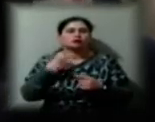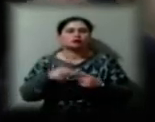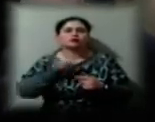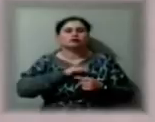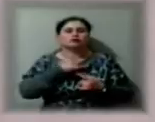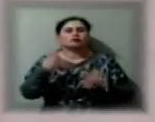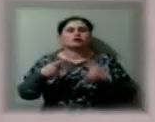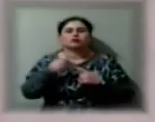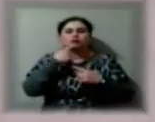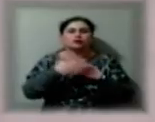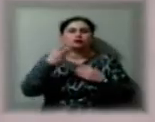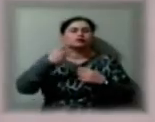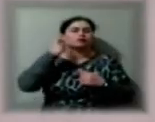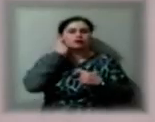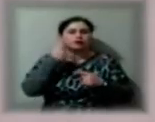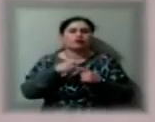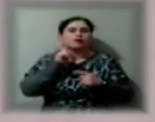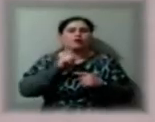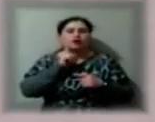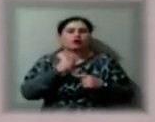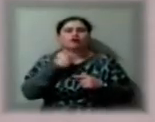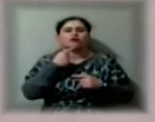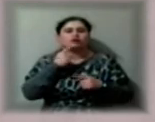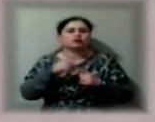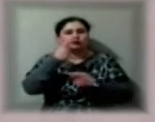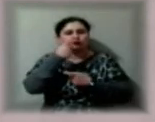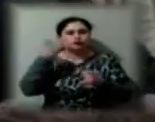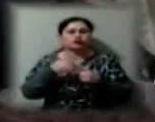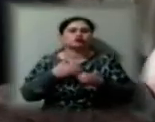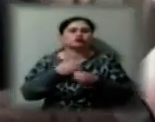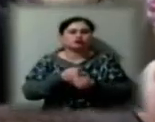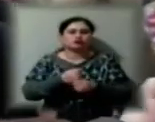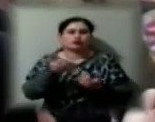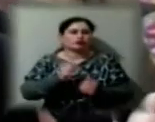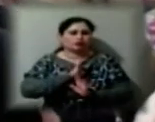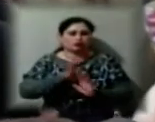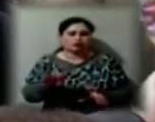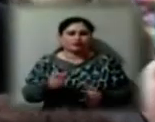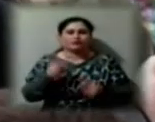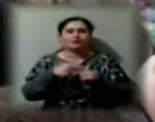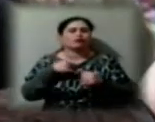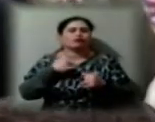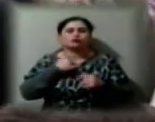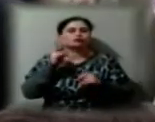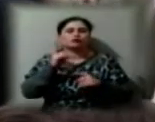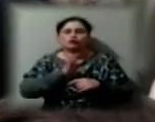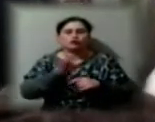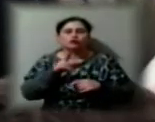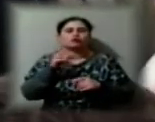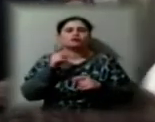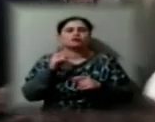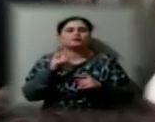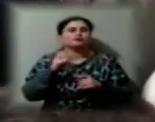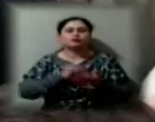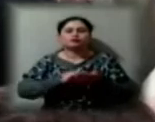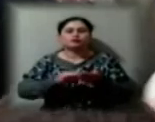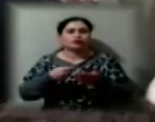років, поки, говорить, попередження про скорочення не отримував. У нас ще ніхто не підписував заяву про